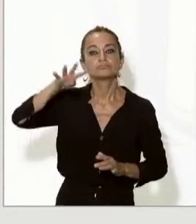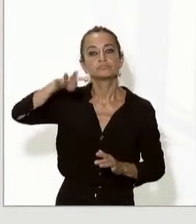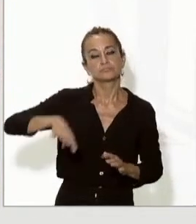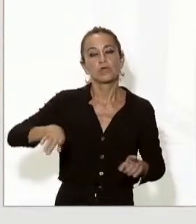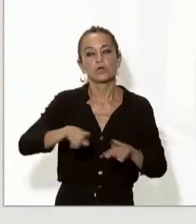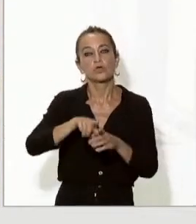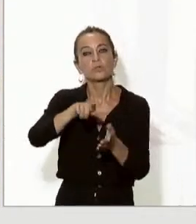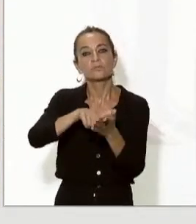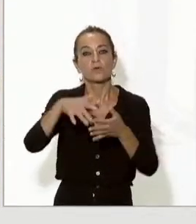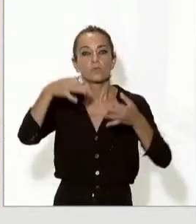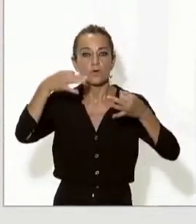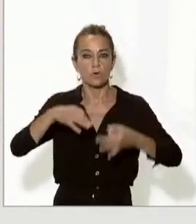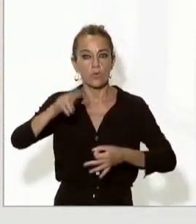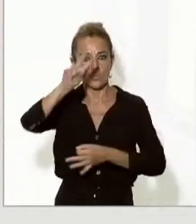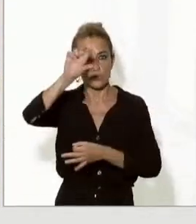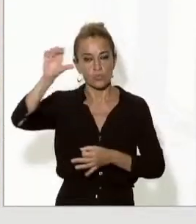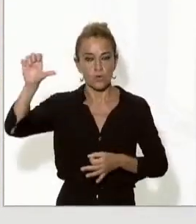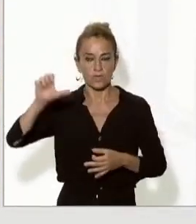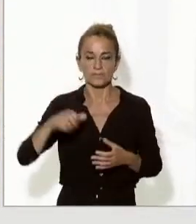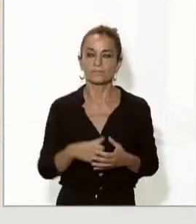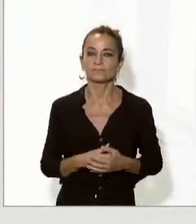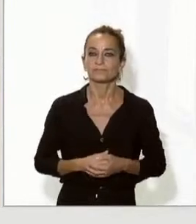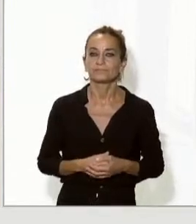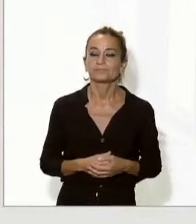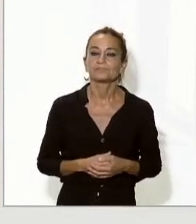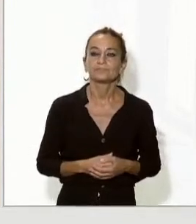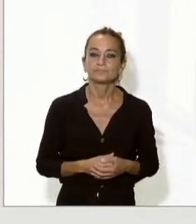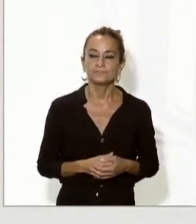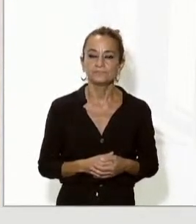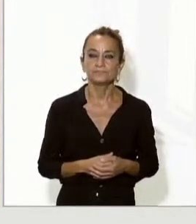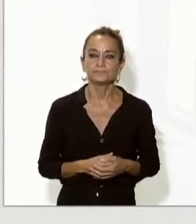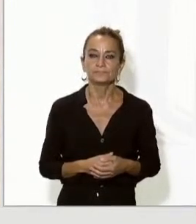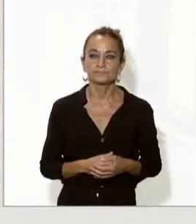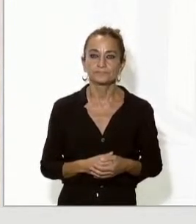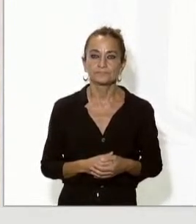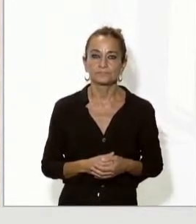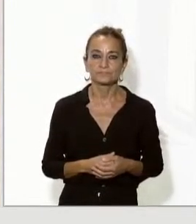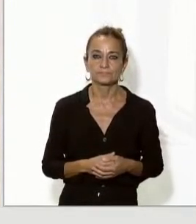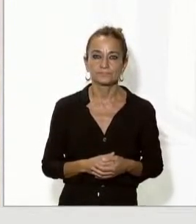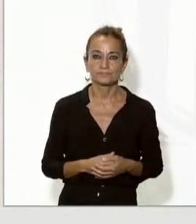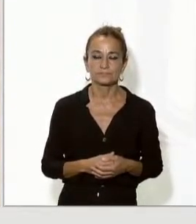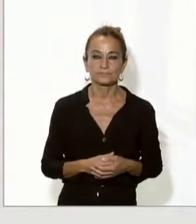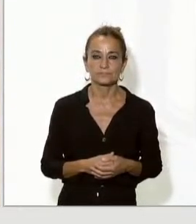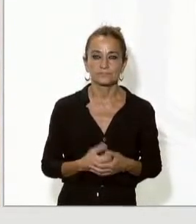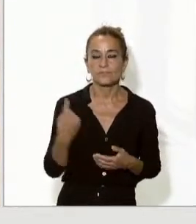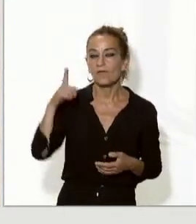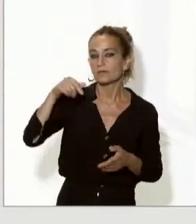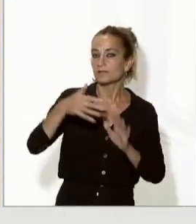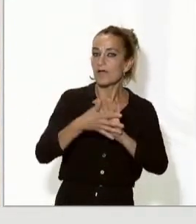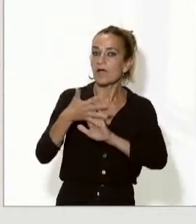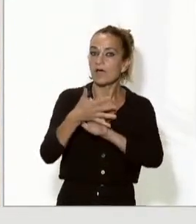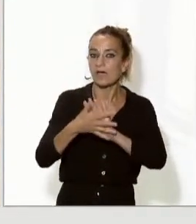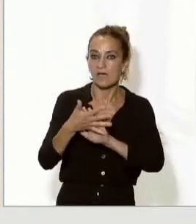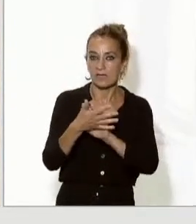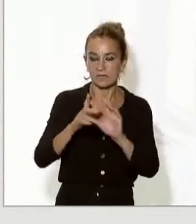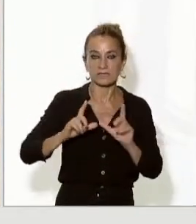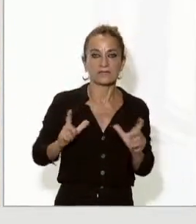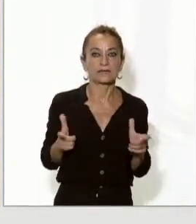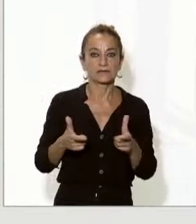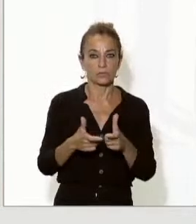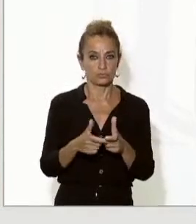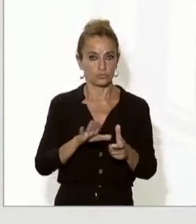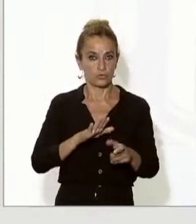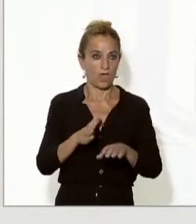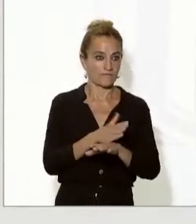com a llengua oficial de la Unió Europea i tal com comentàvem en la reunió de treball prèvia que hem celebrat evidentment des d'Andorra